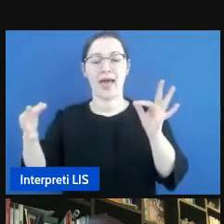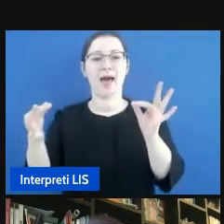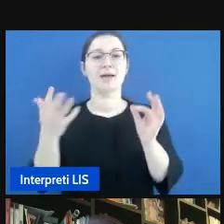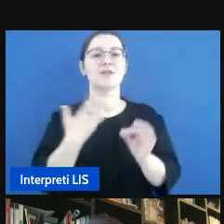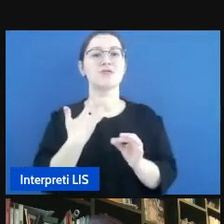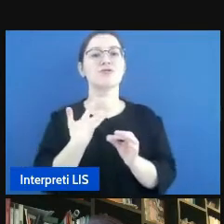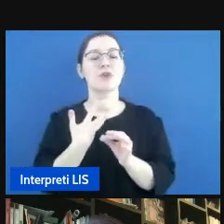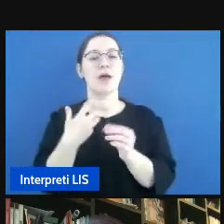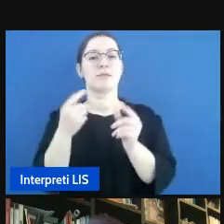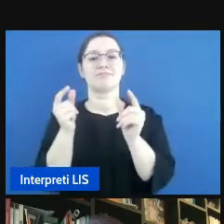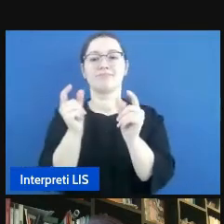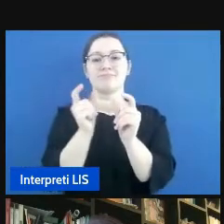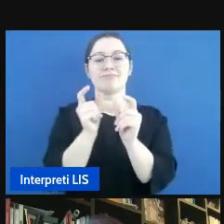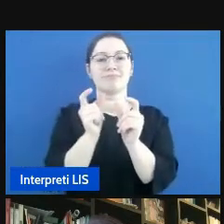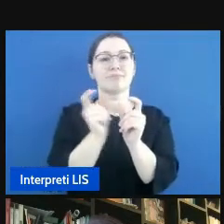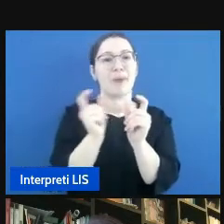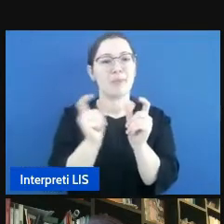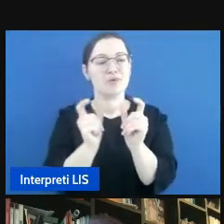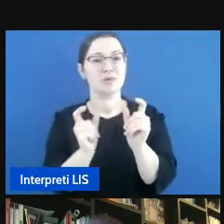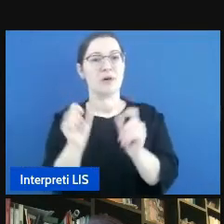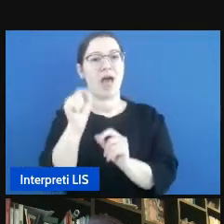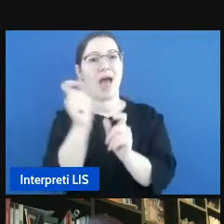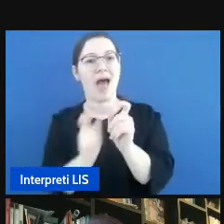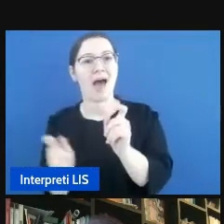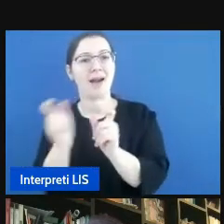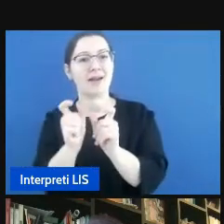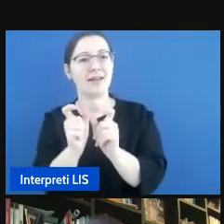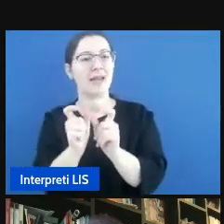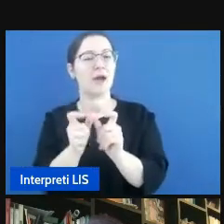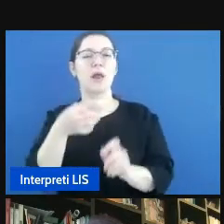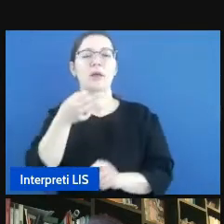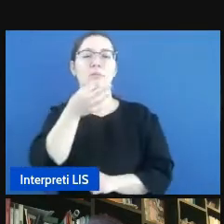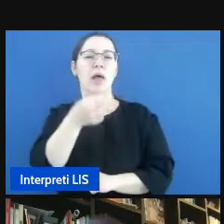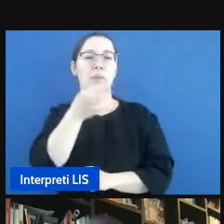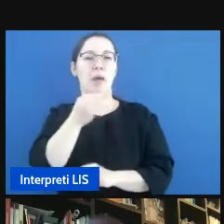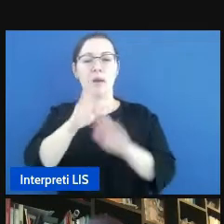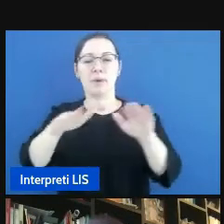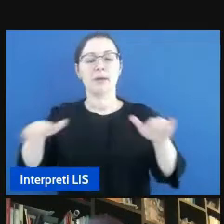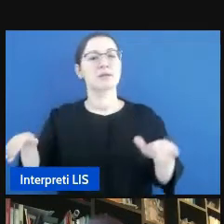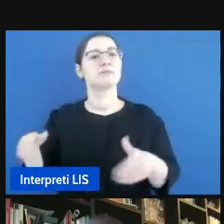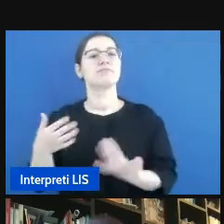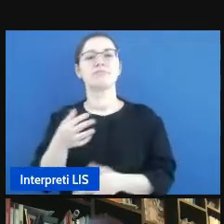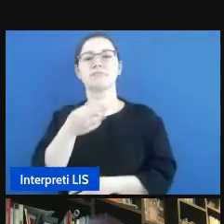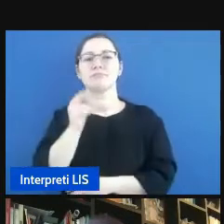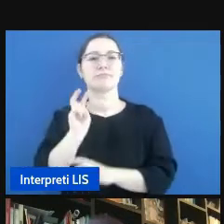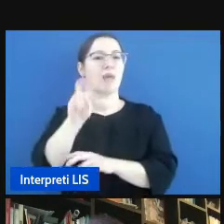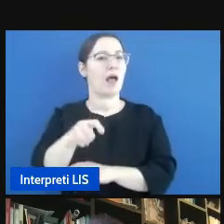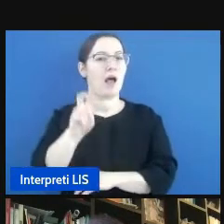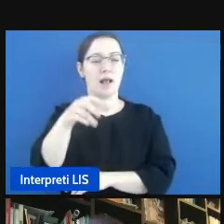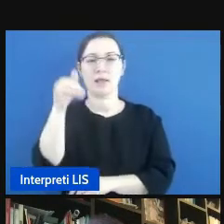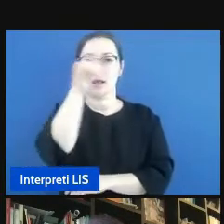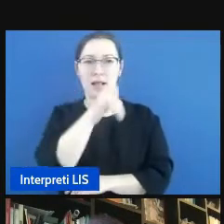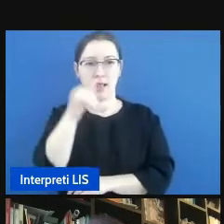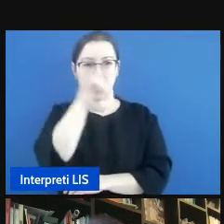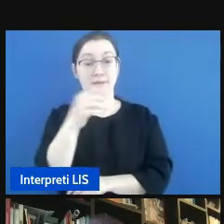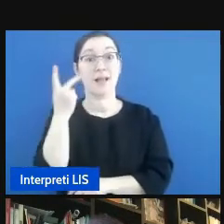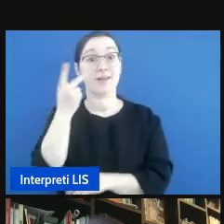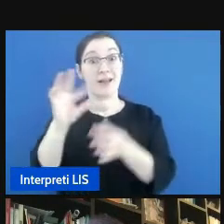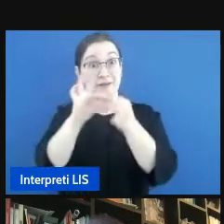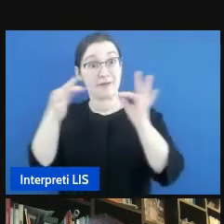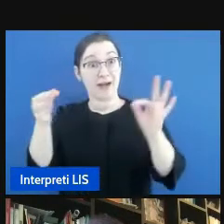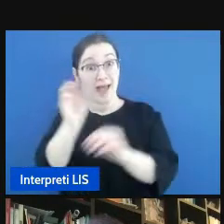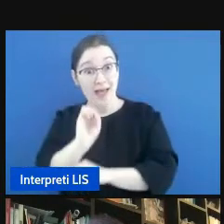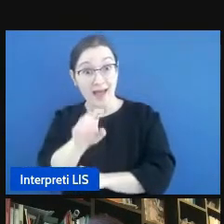diventano trasparenti, non vengono considerati. Se guardiamo alla frase proiettata nella slide